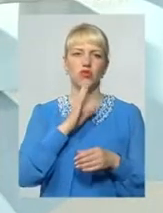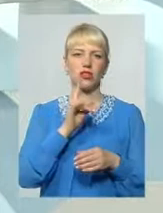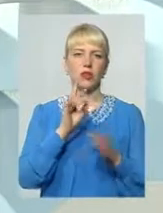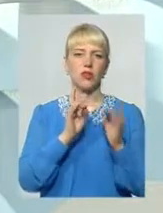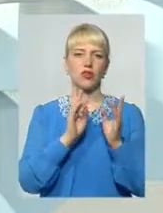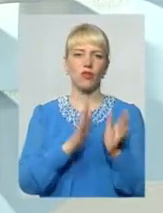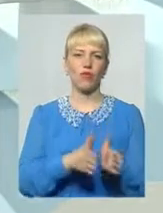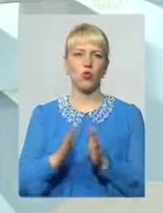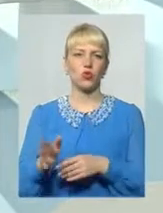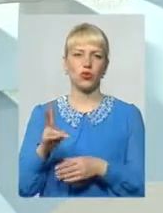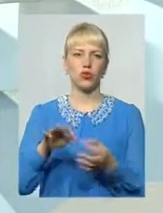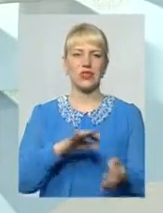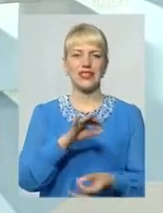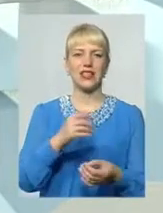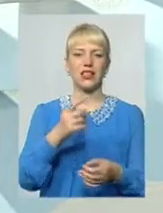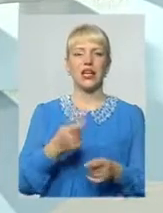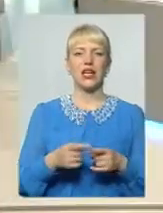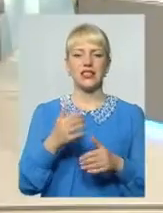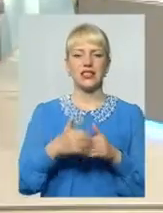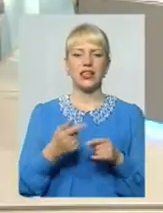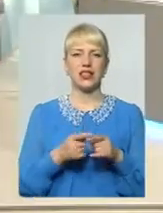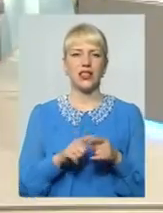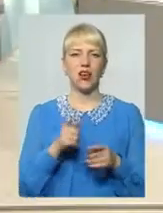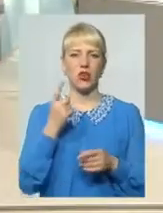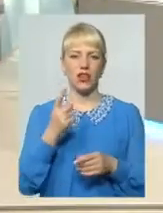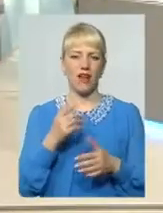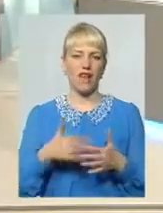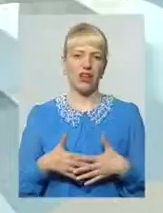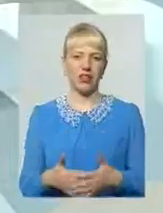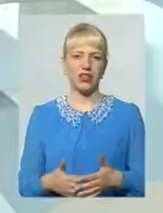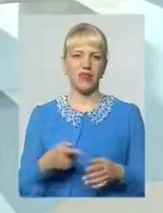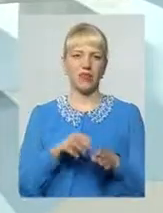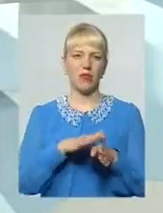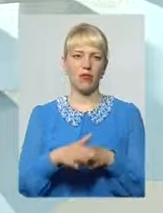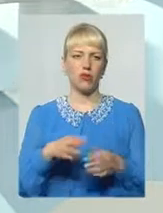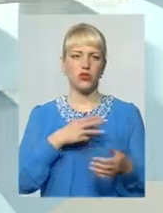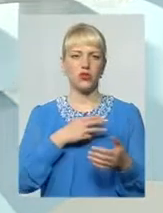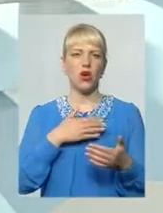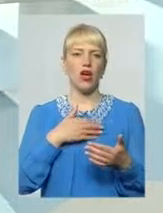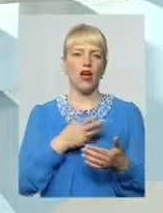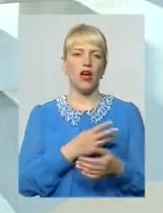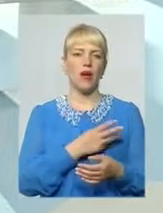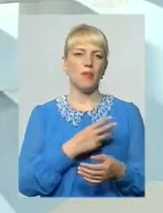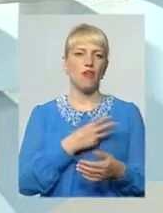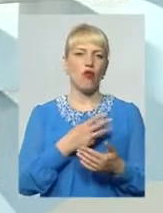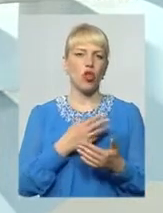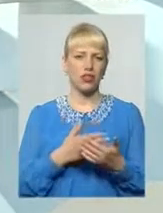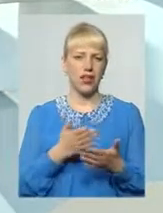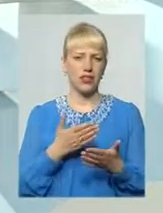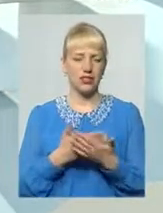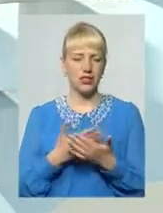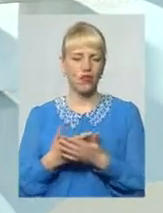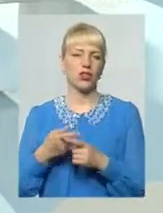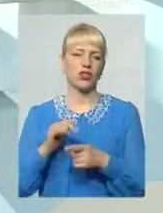сироти, а серед них одна вагітна Вона повністю на себе взяла волонтерство І взяла допомогу чисто по-людське І не